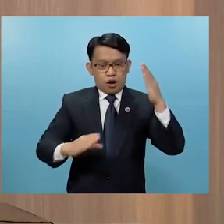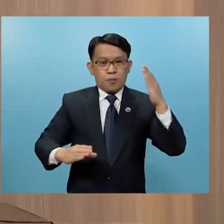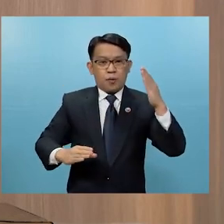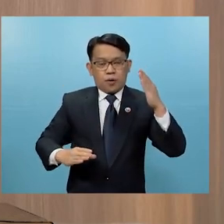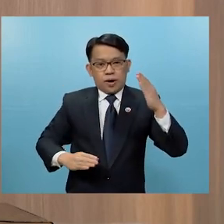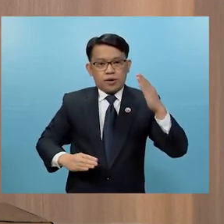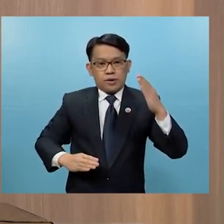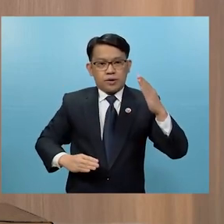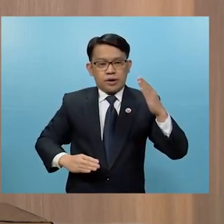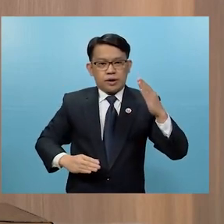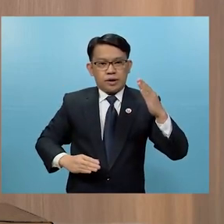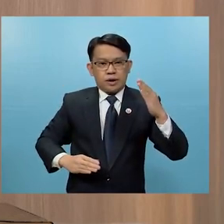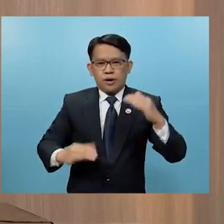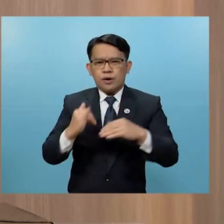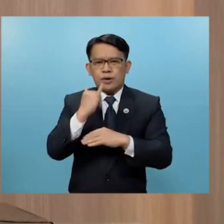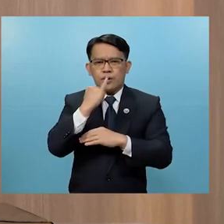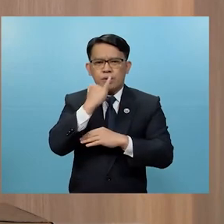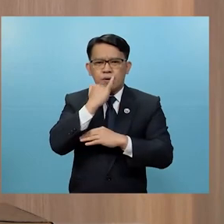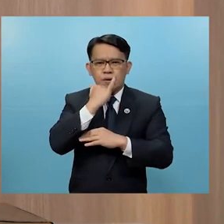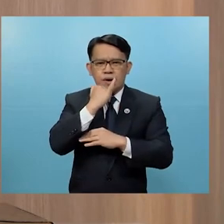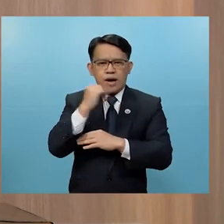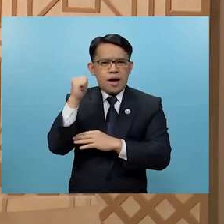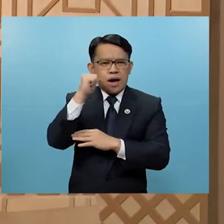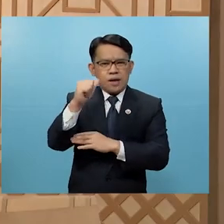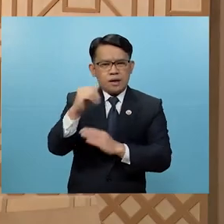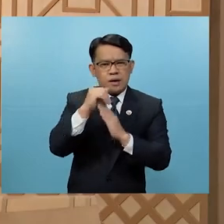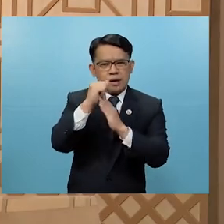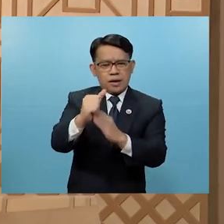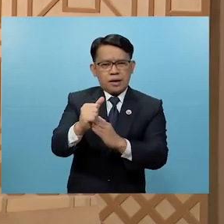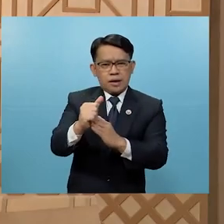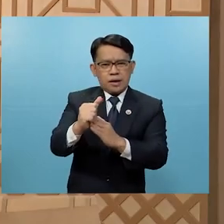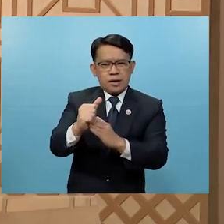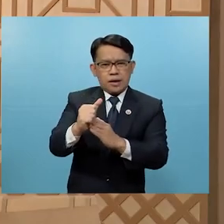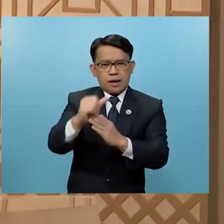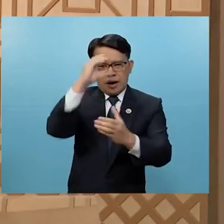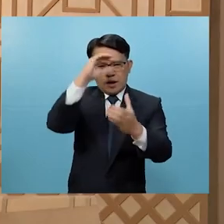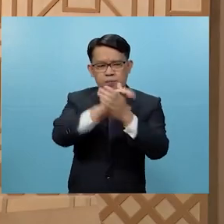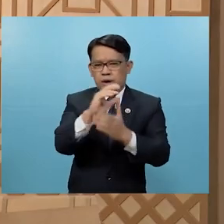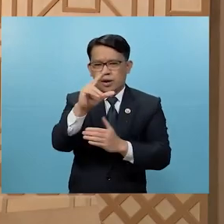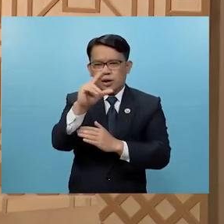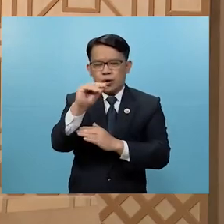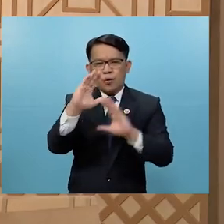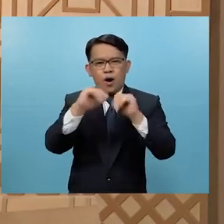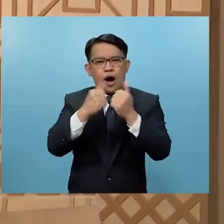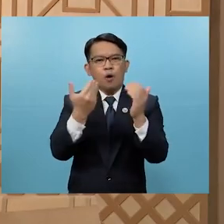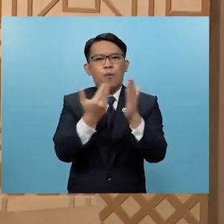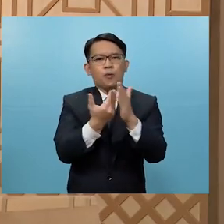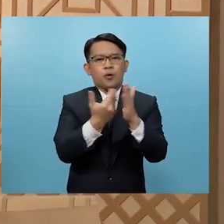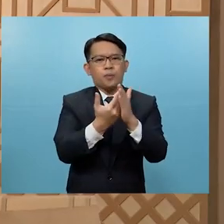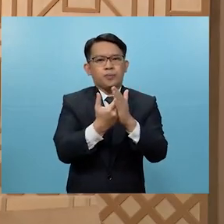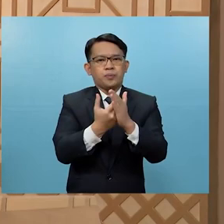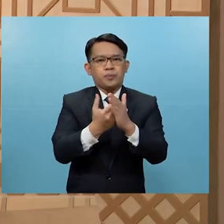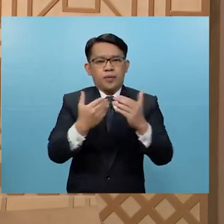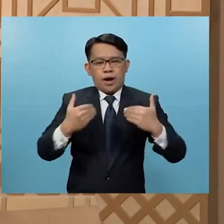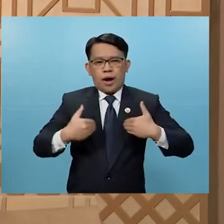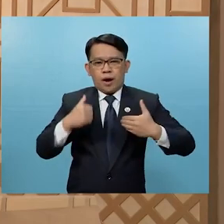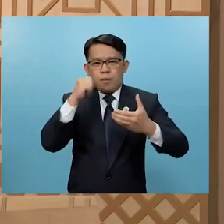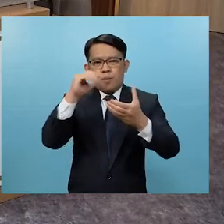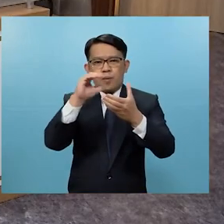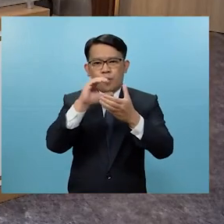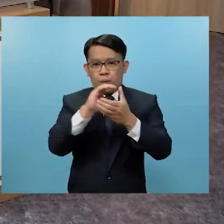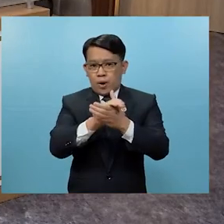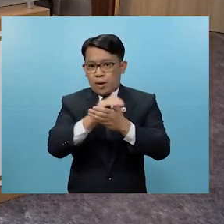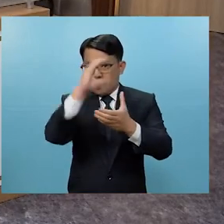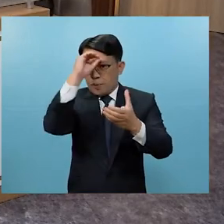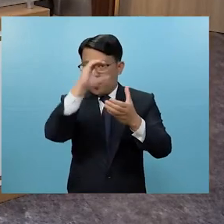na ang babae ang mangulo sa asawang lalaki Papaano pa po mapatutunayan ng babaeng may asawa ang kanyang